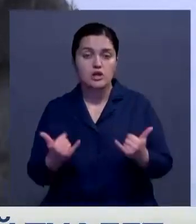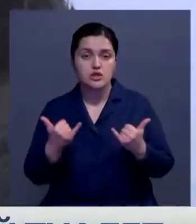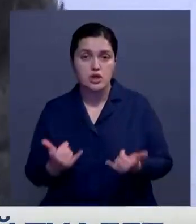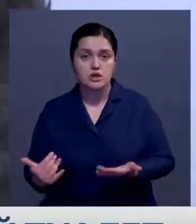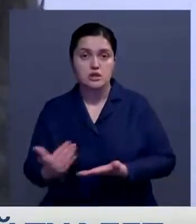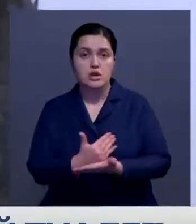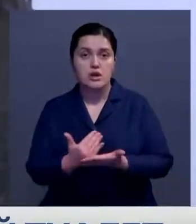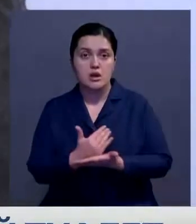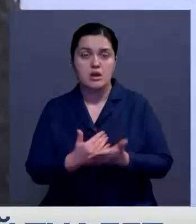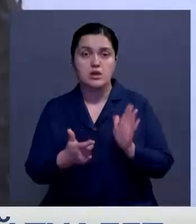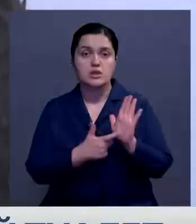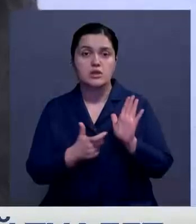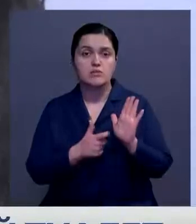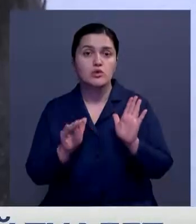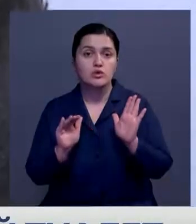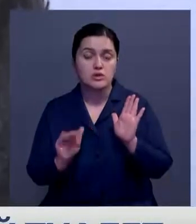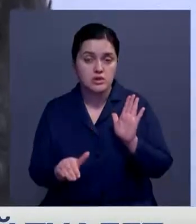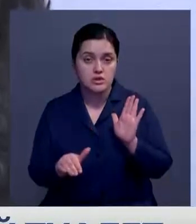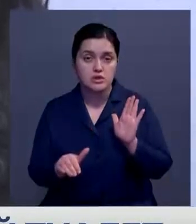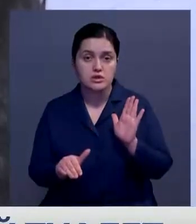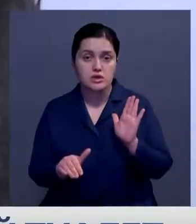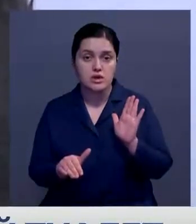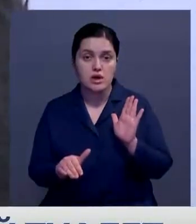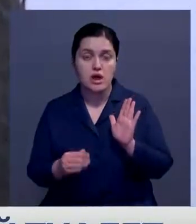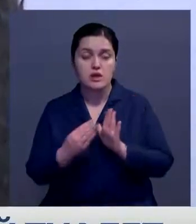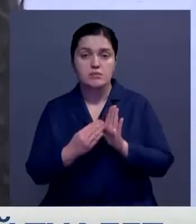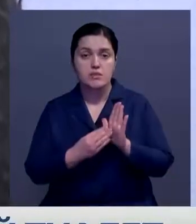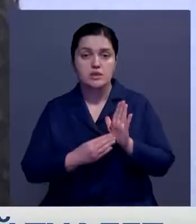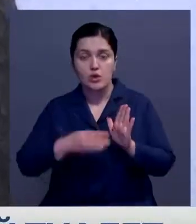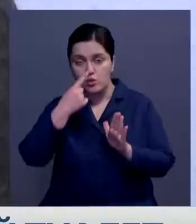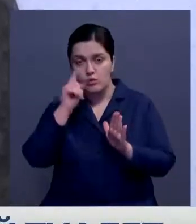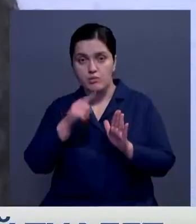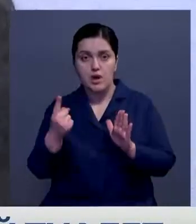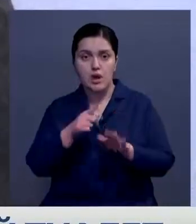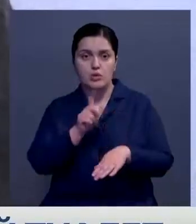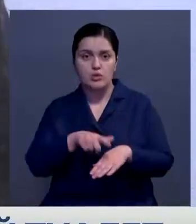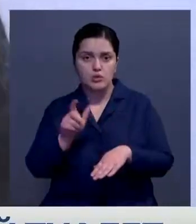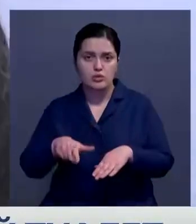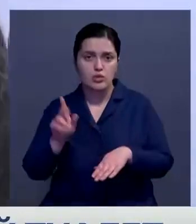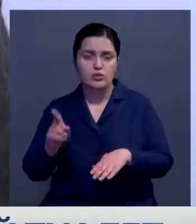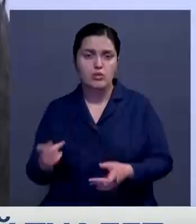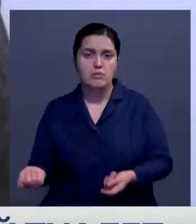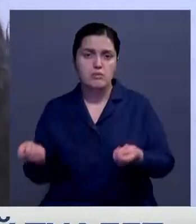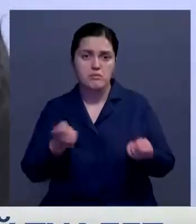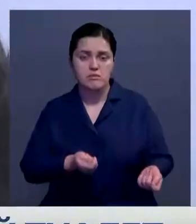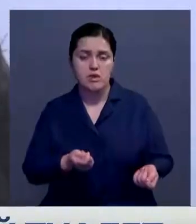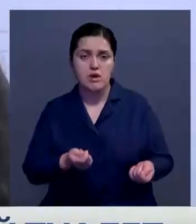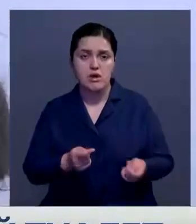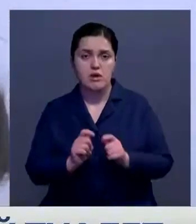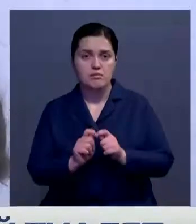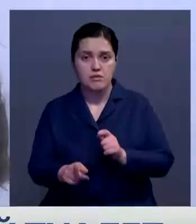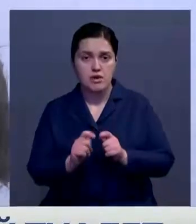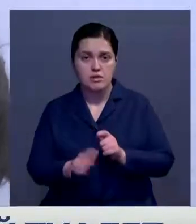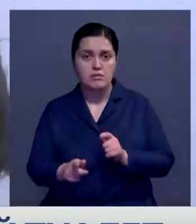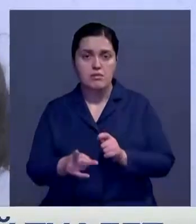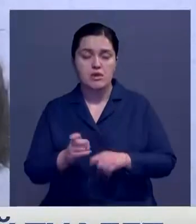собралось 700 тысяч. Список номер один – это люди, кто приносит нам на